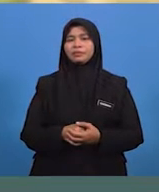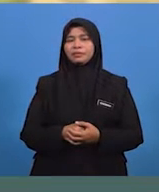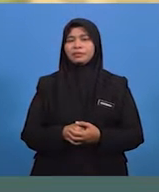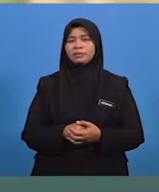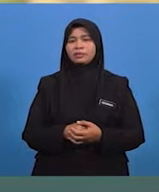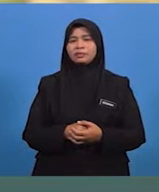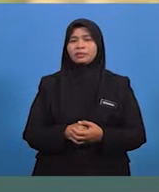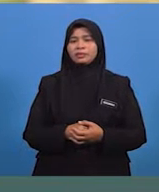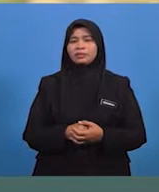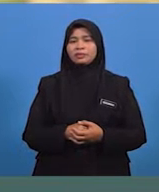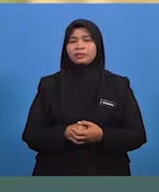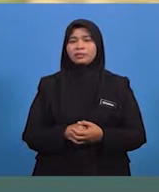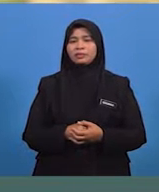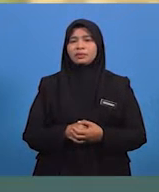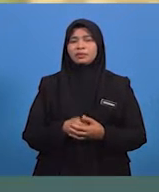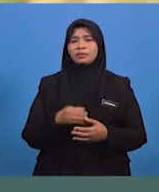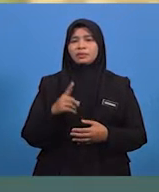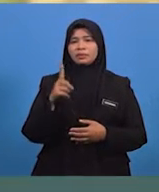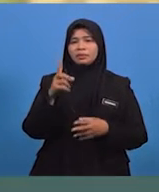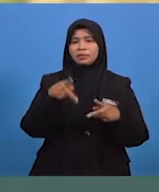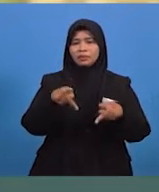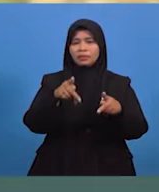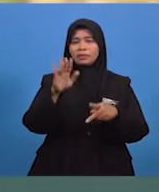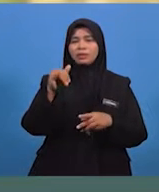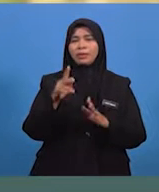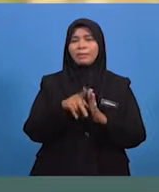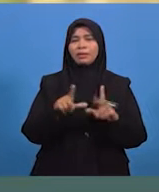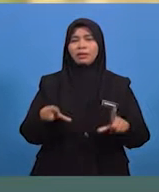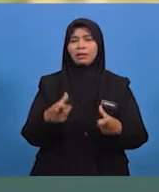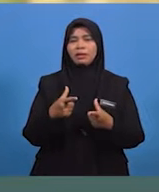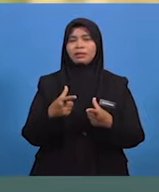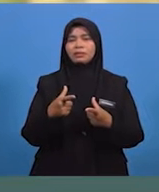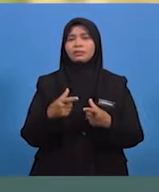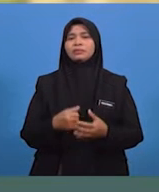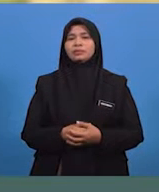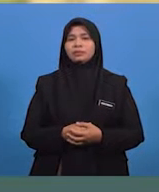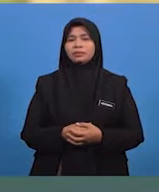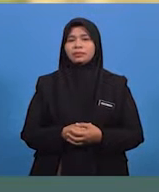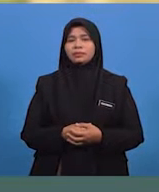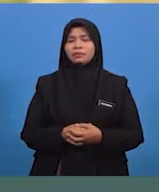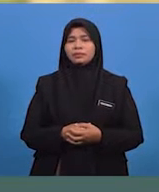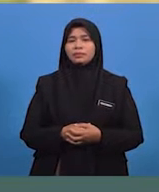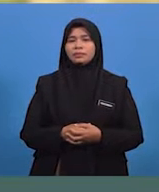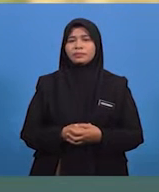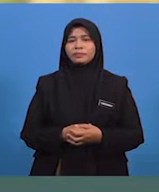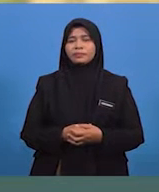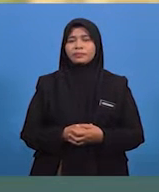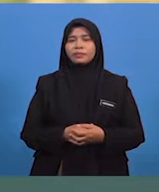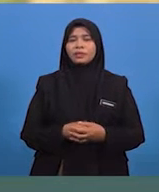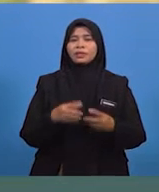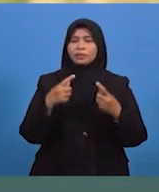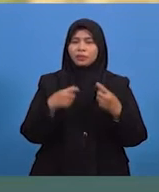aliran lumpur adalah satu proses yang berlaku dengan sangat laju berbanding dengan proses kesotan tanah.